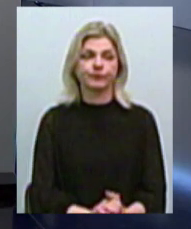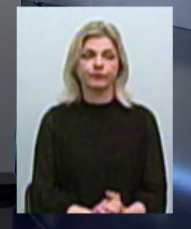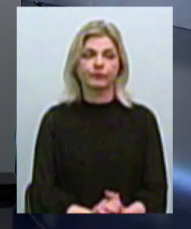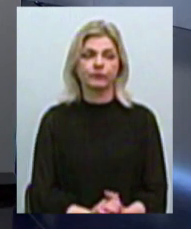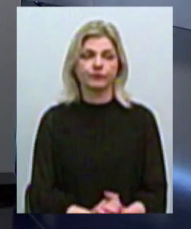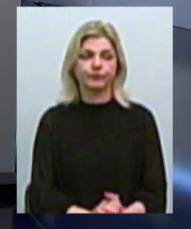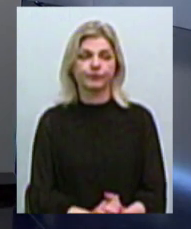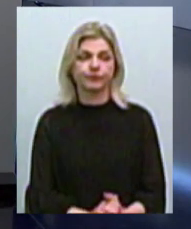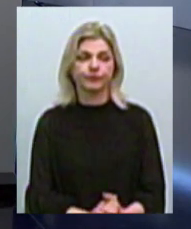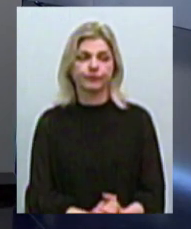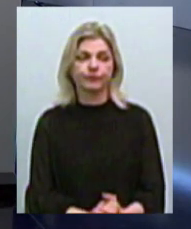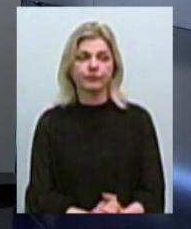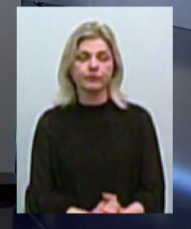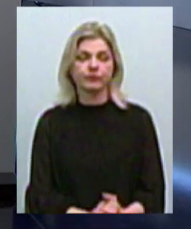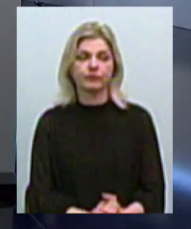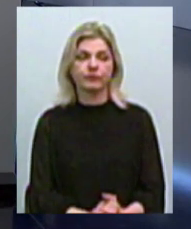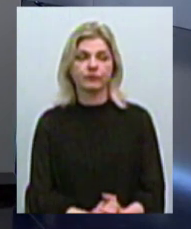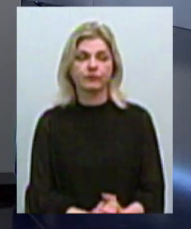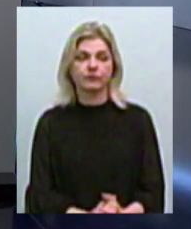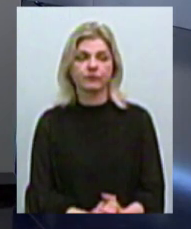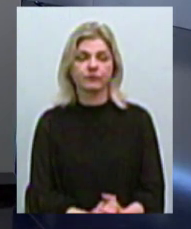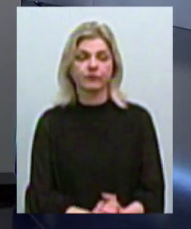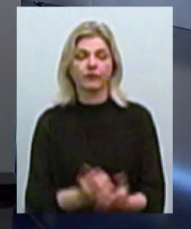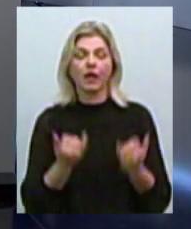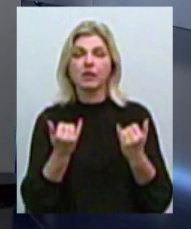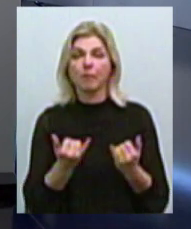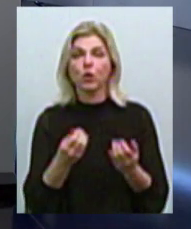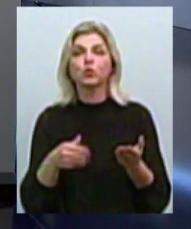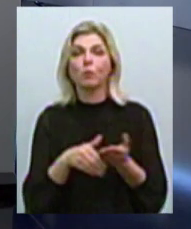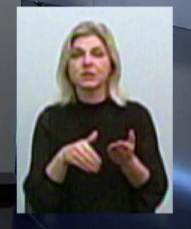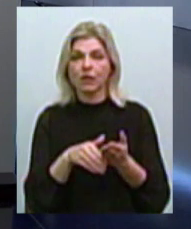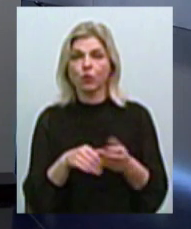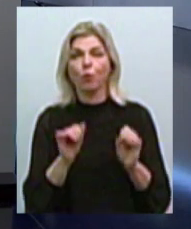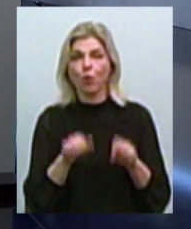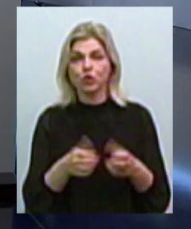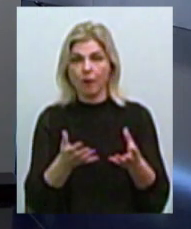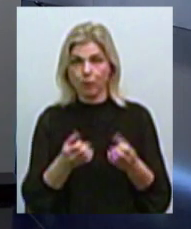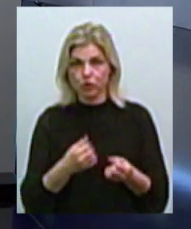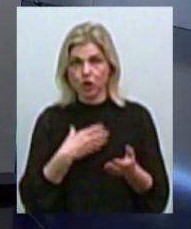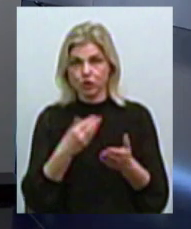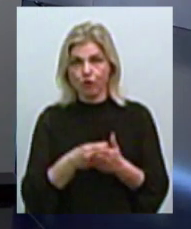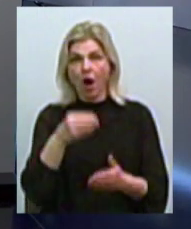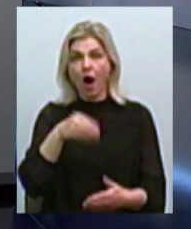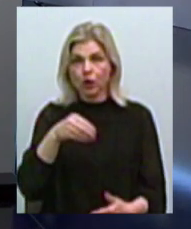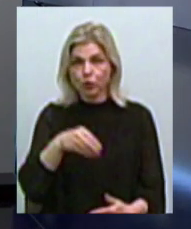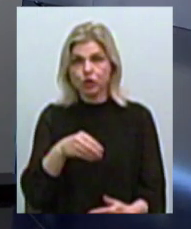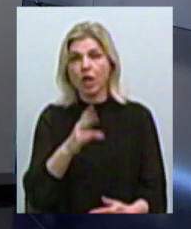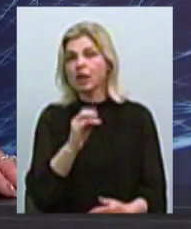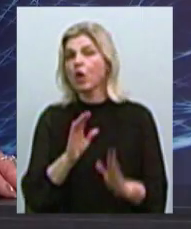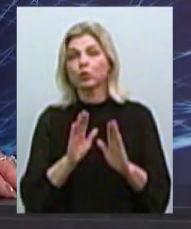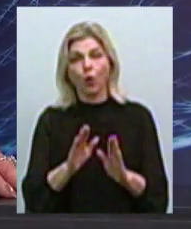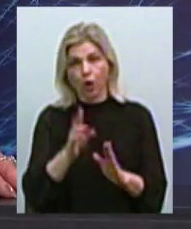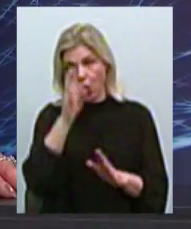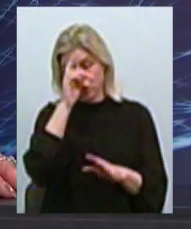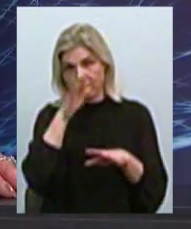Упоминали мы уже о том, что теперь субсидию можно получить на свою карточку не только в счет банке, а в